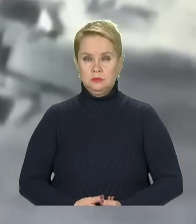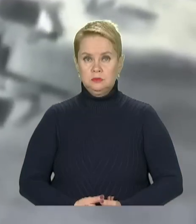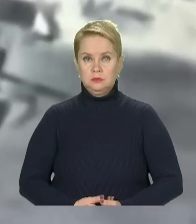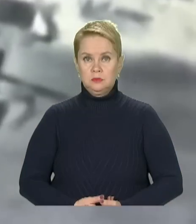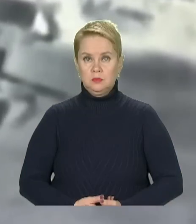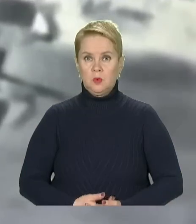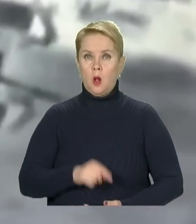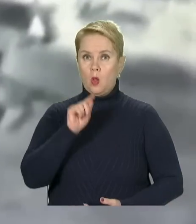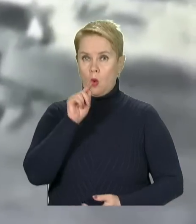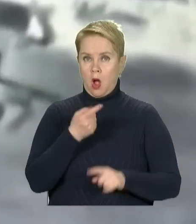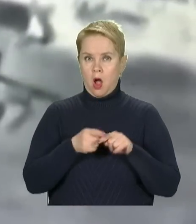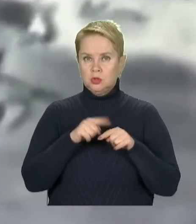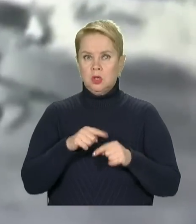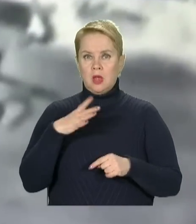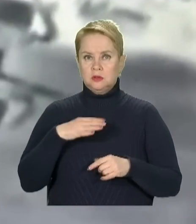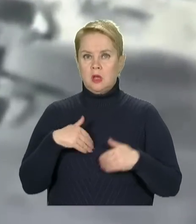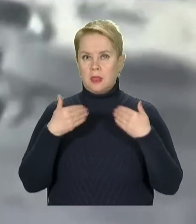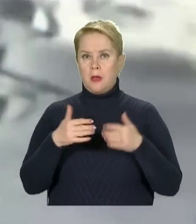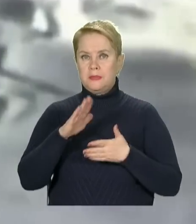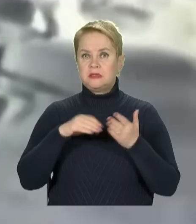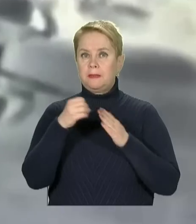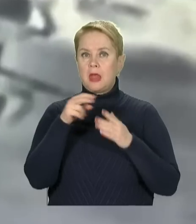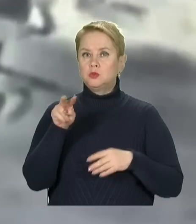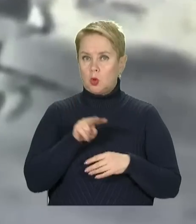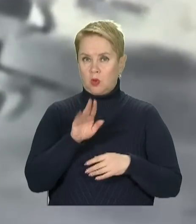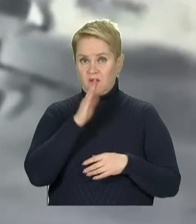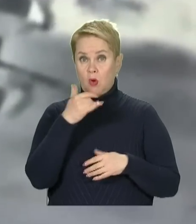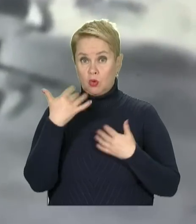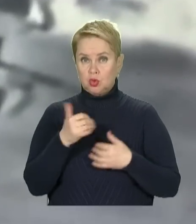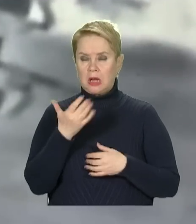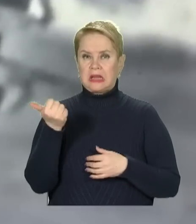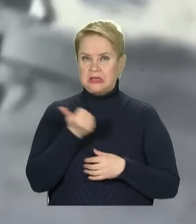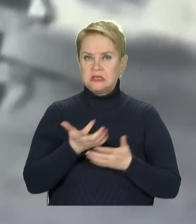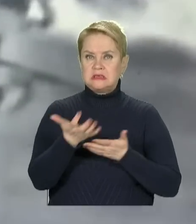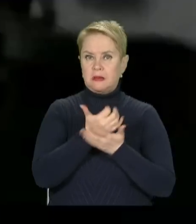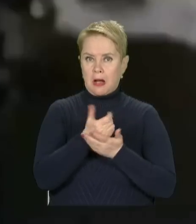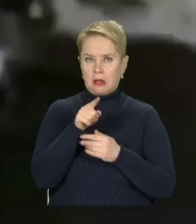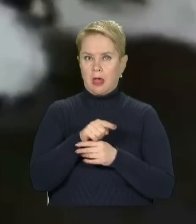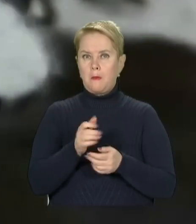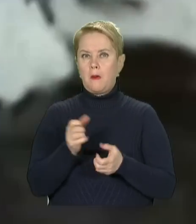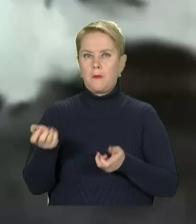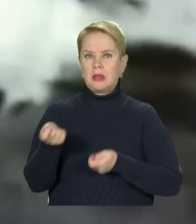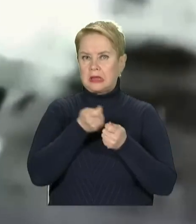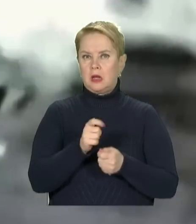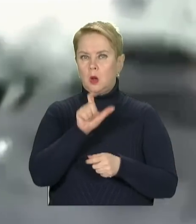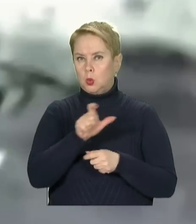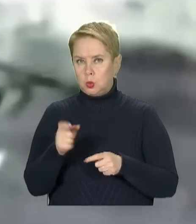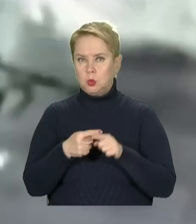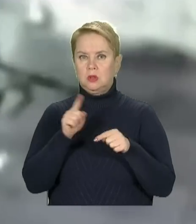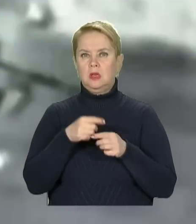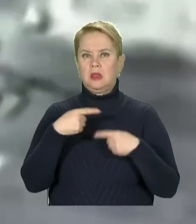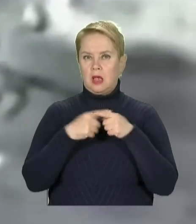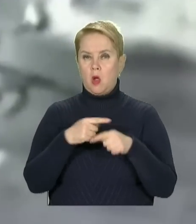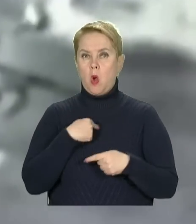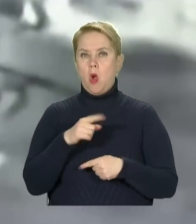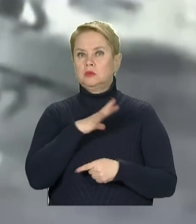А на Луганщині очікують наступ після 15 лютого. Ворог вже кілька тижнів збирає там підкріплення. Хоче встигнути до отримання